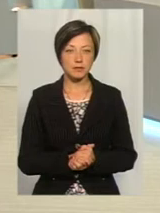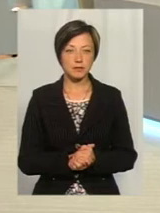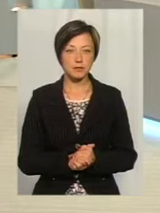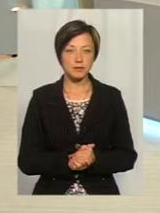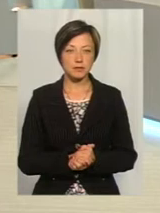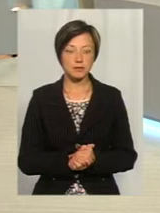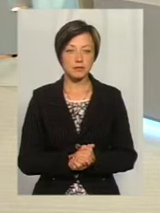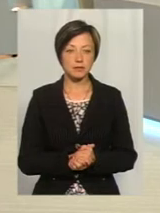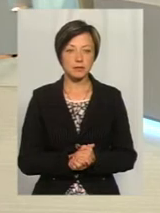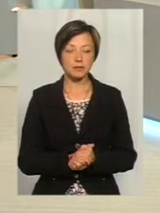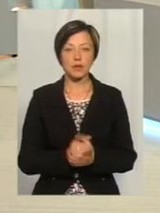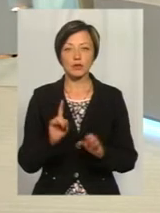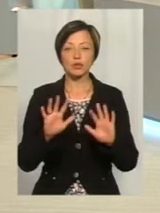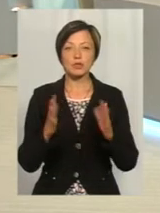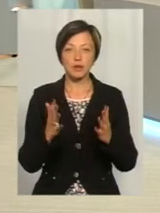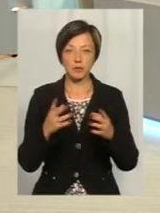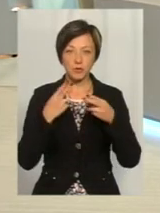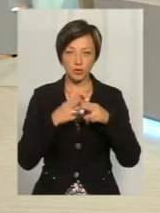Так, щось трапилося.